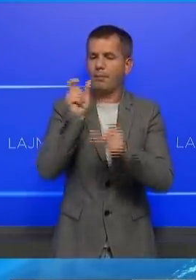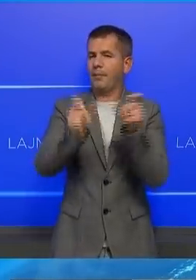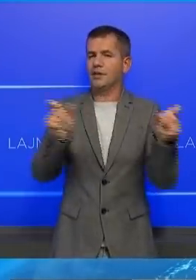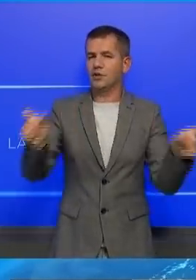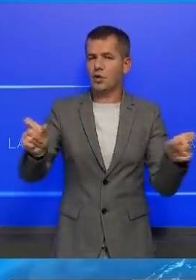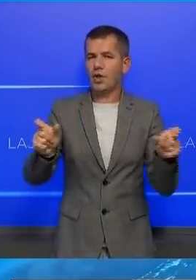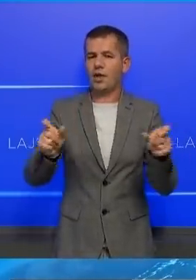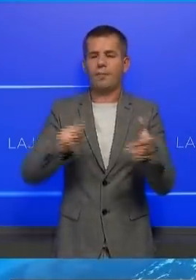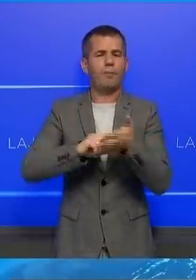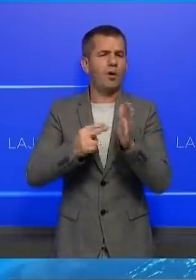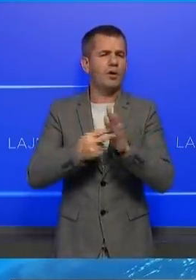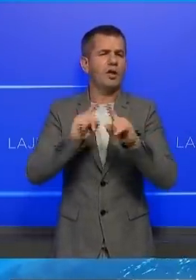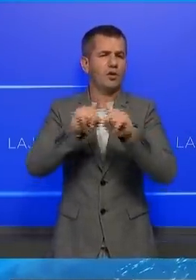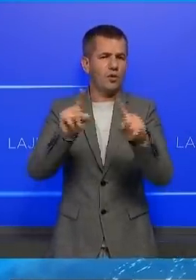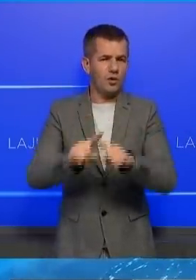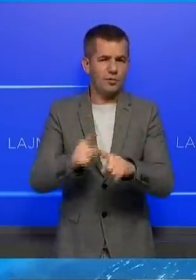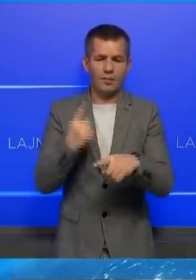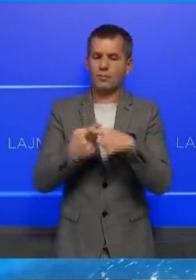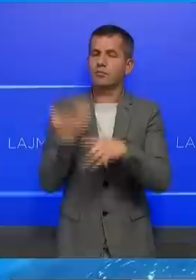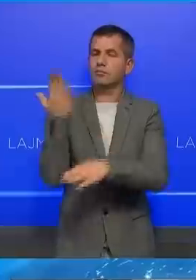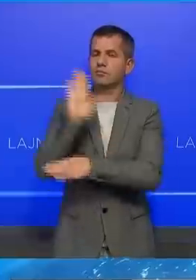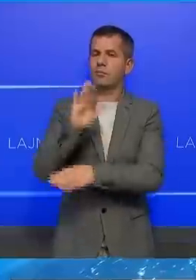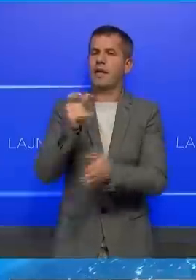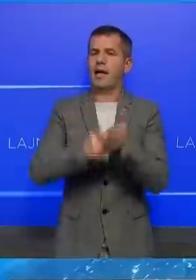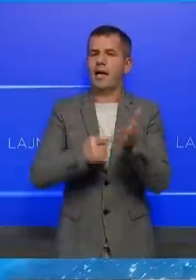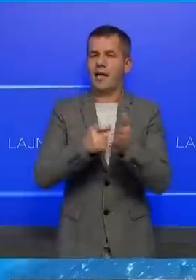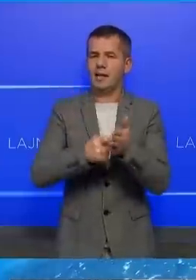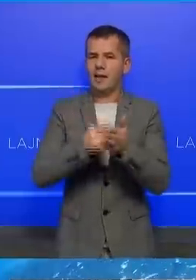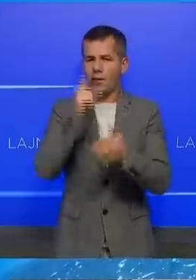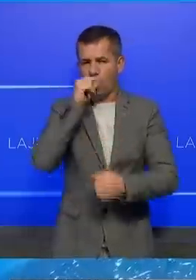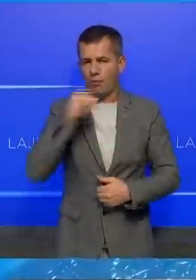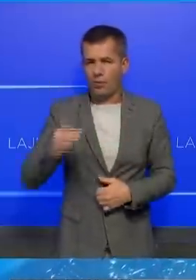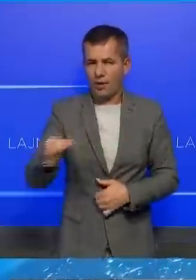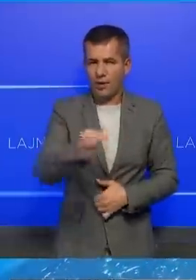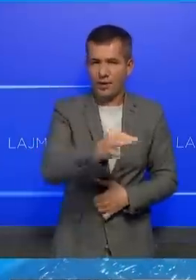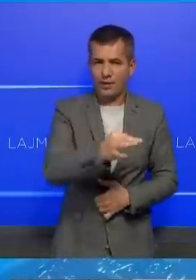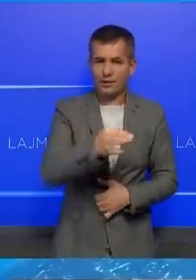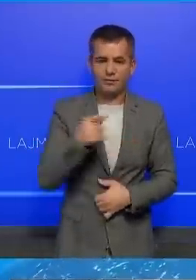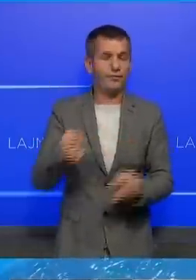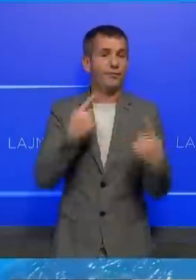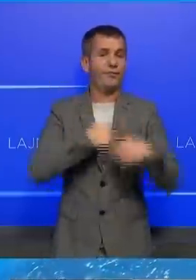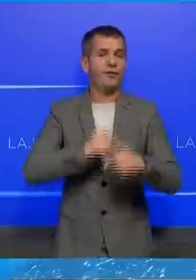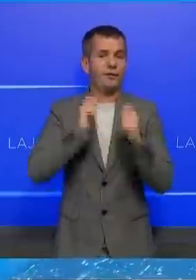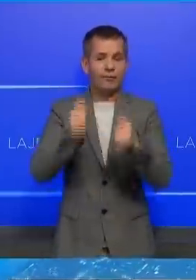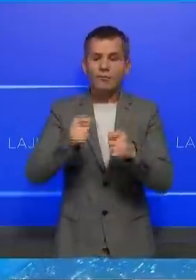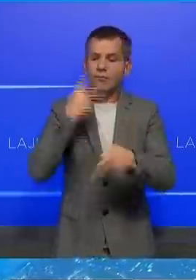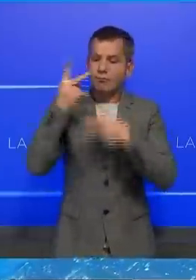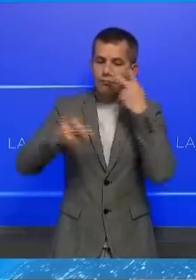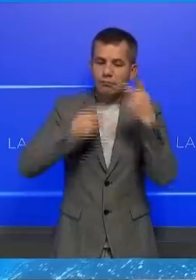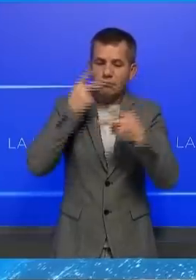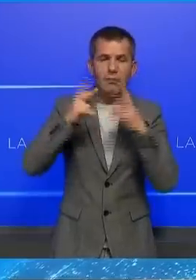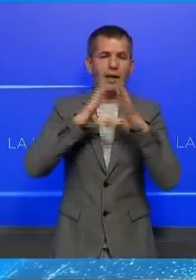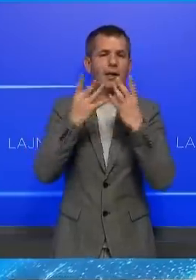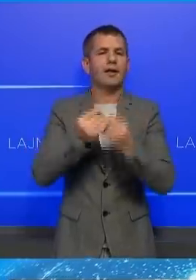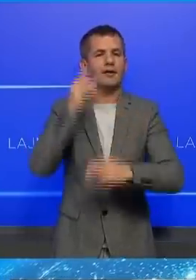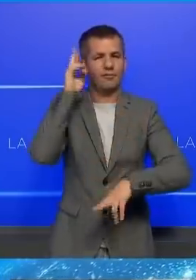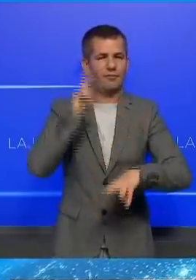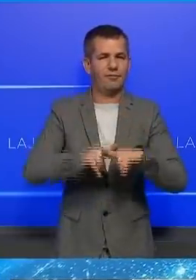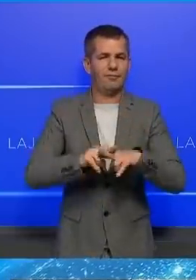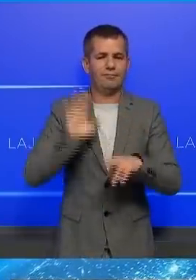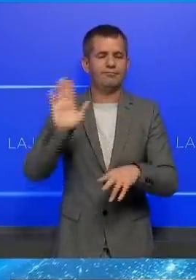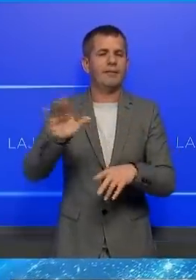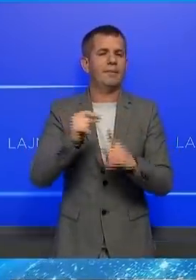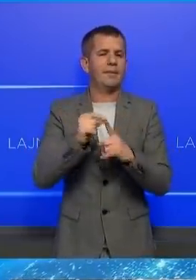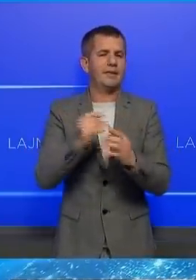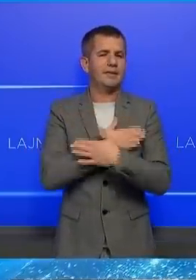subjekte politike dhe kandidat për antar të kuvendeve komunale. Ankesat e bëra do të shqyrtohën dhe të vendosën nga pëza